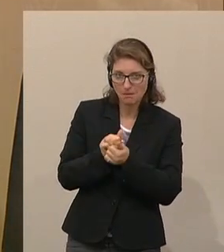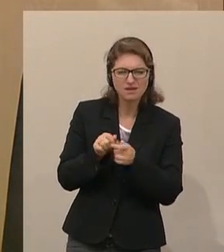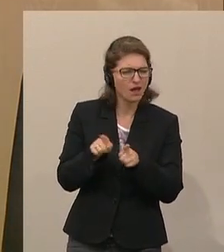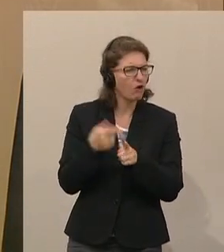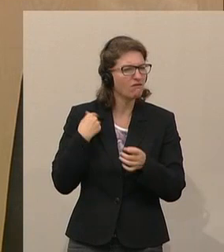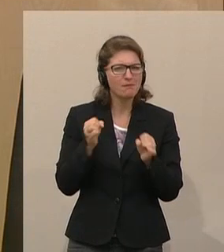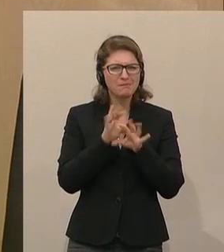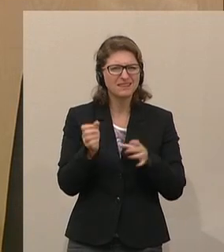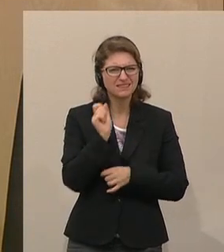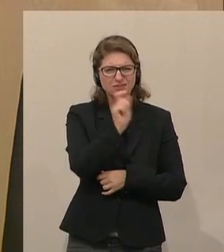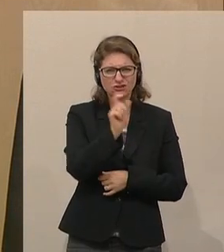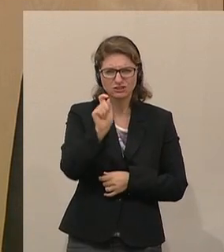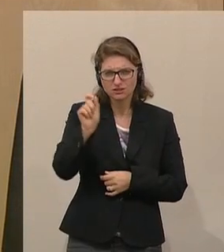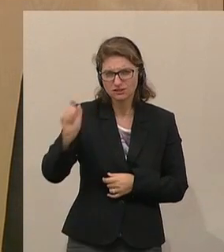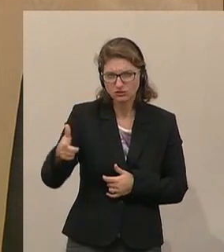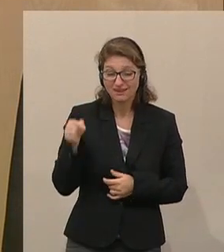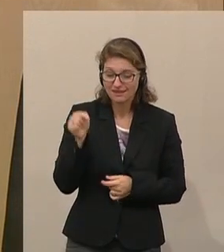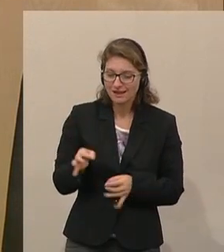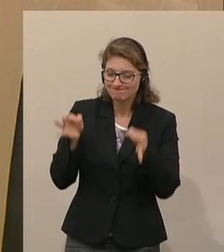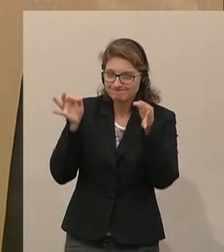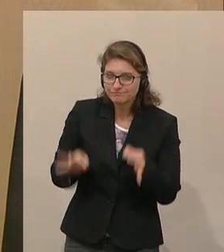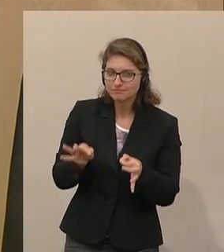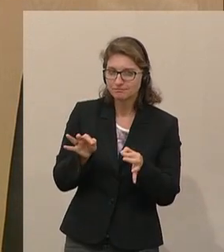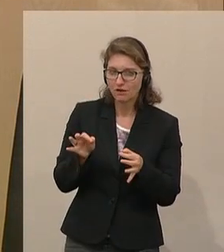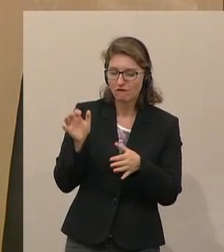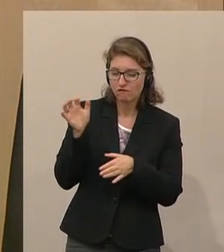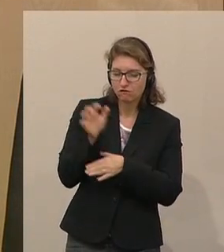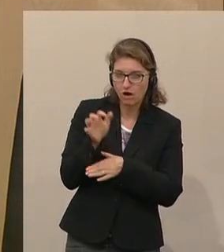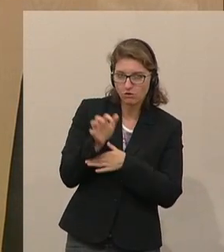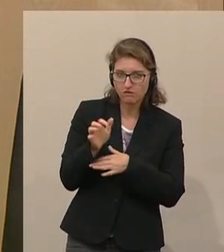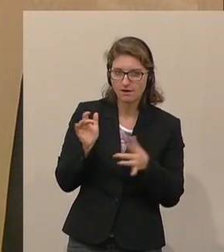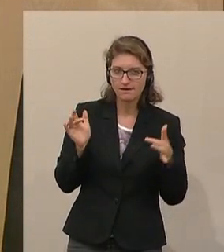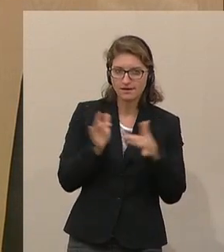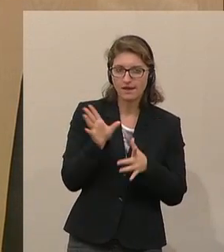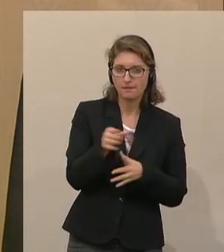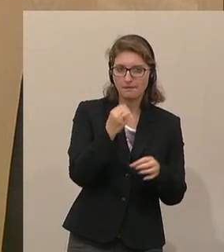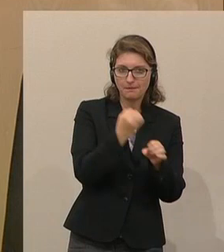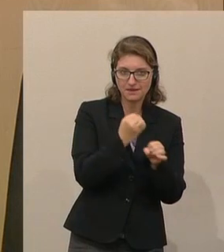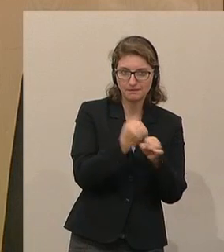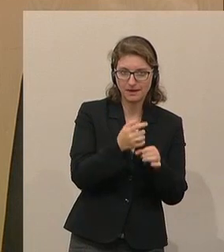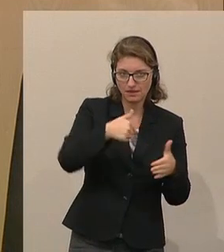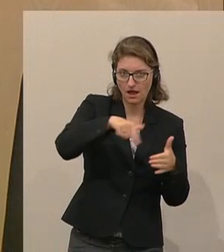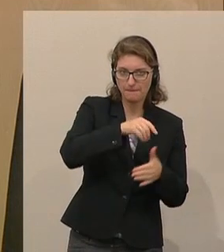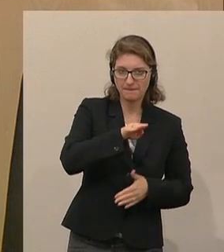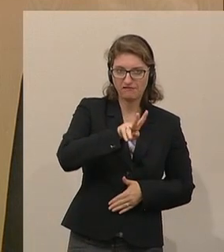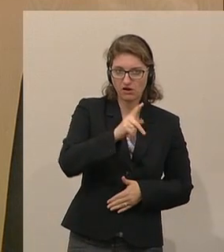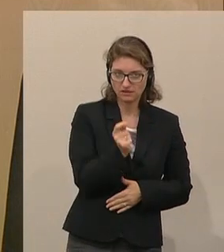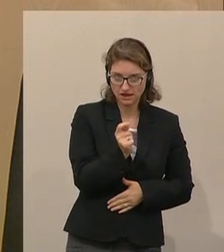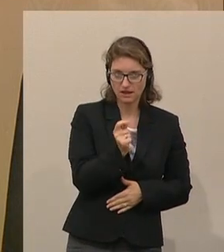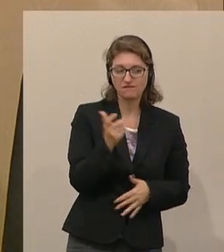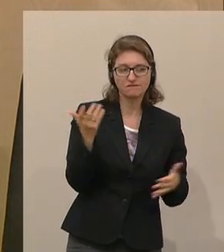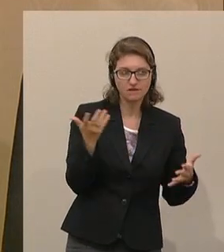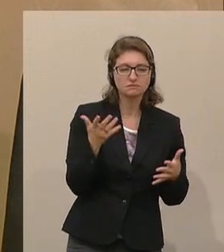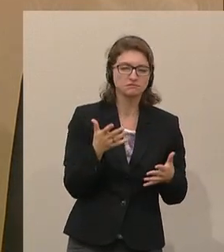geschickt worden ist, mit ganz konkreten Vorwürfen gegen Mitarbeiter im BVT, sprich dem